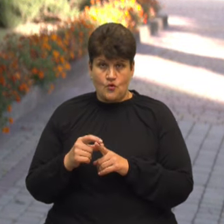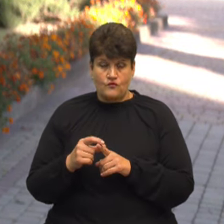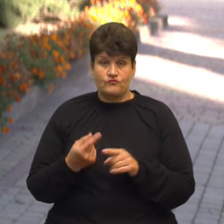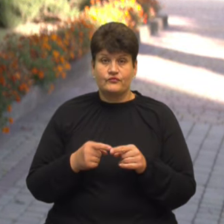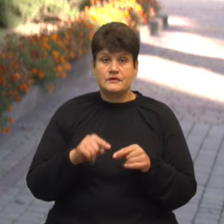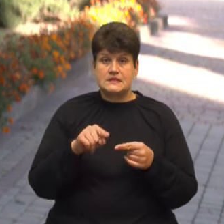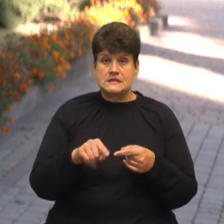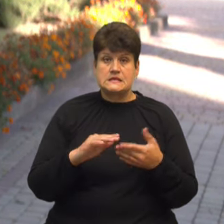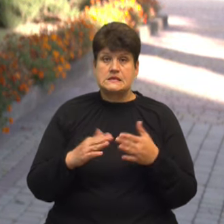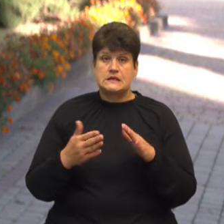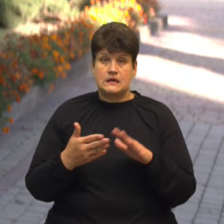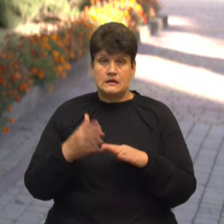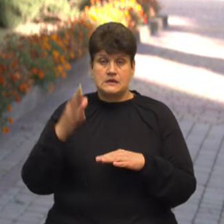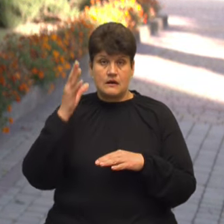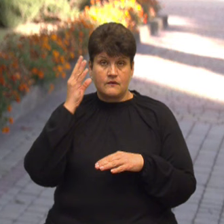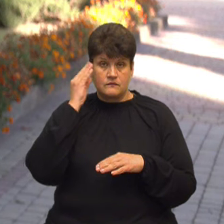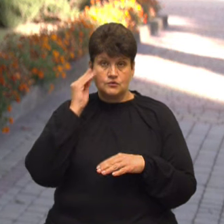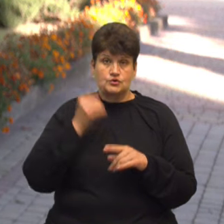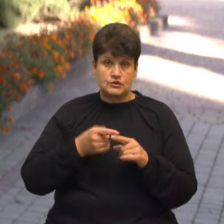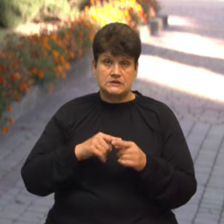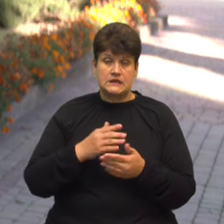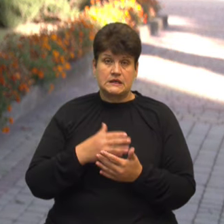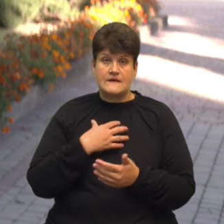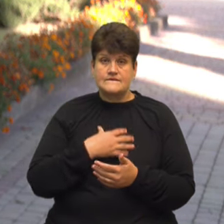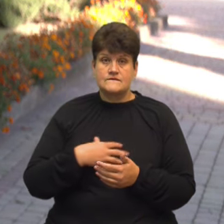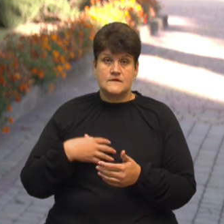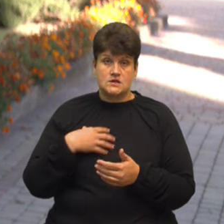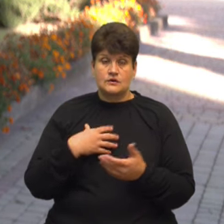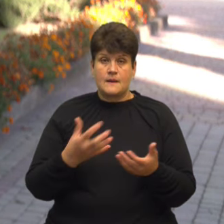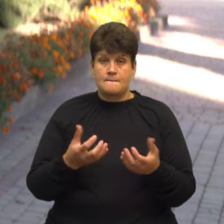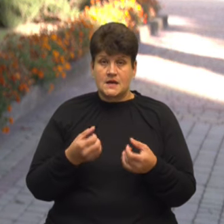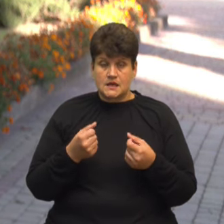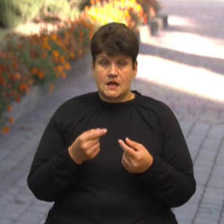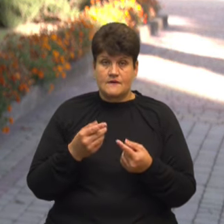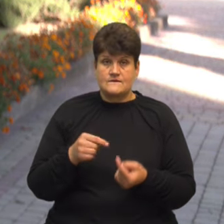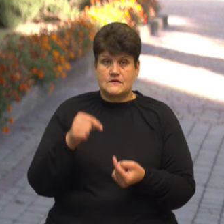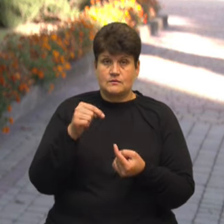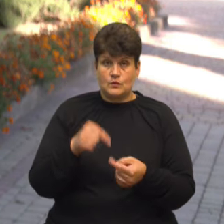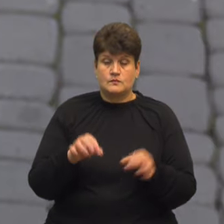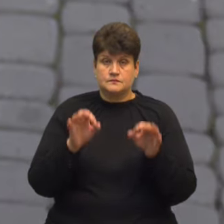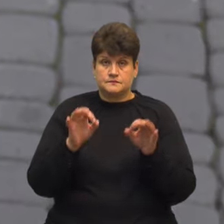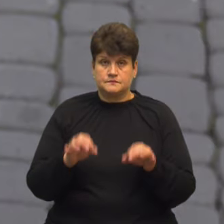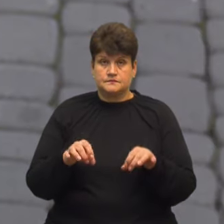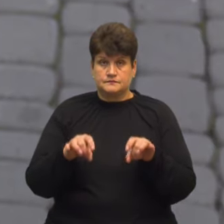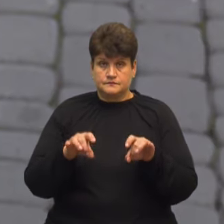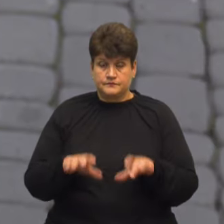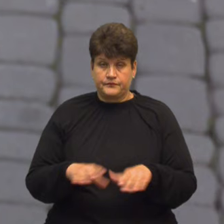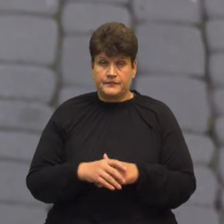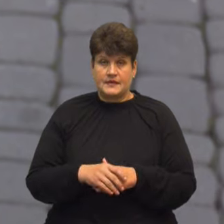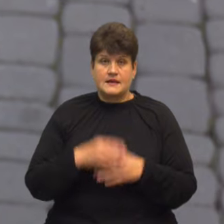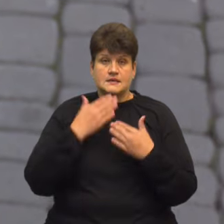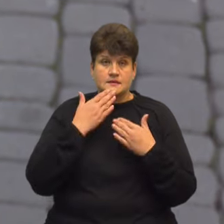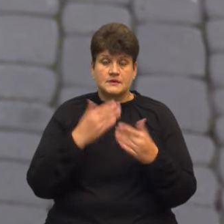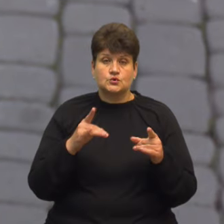ситуації рахую, що це є важливо для прийняття якогось відповідного правового рішення На запитання